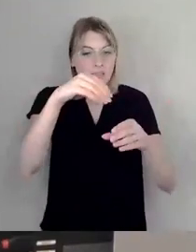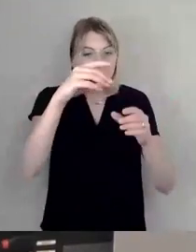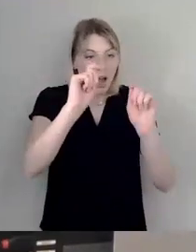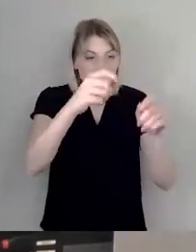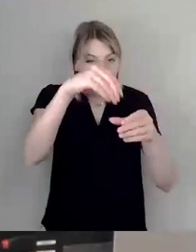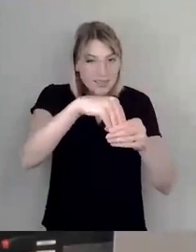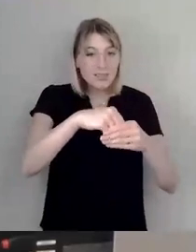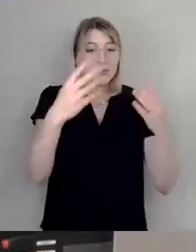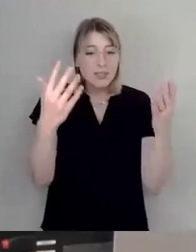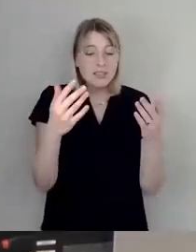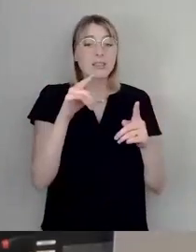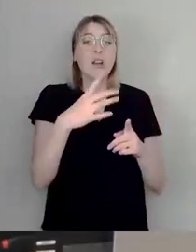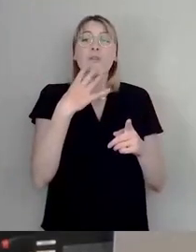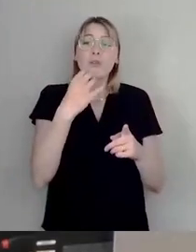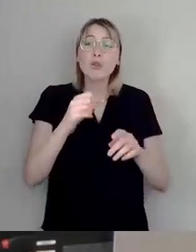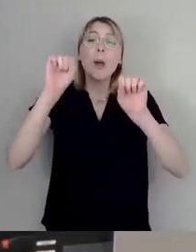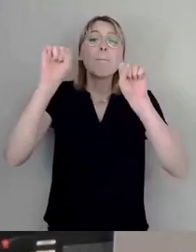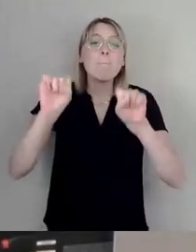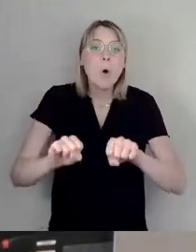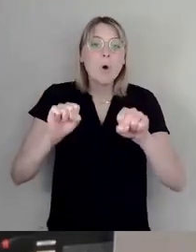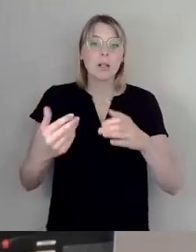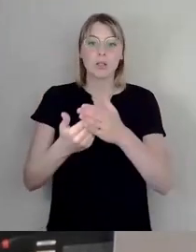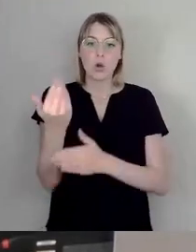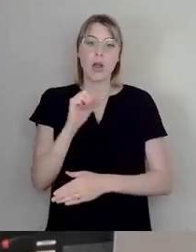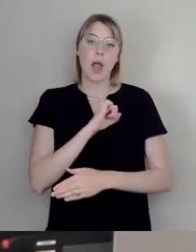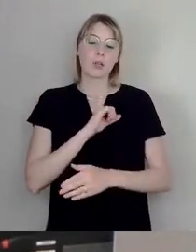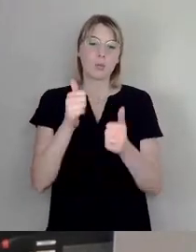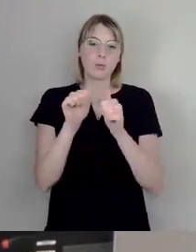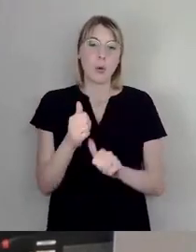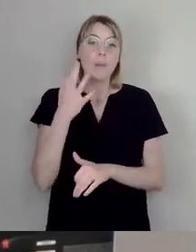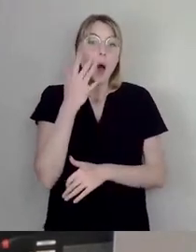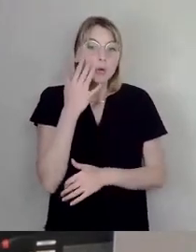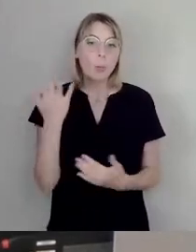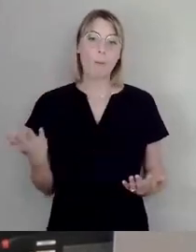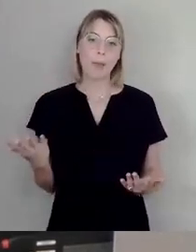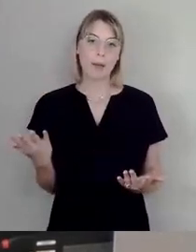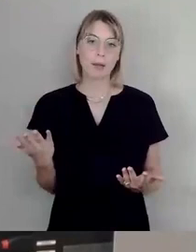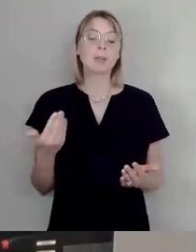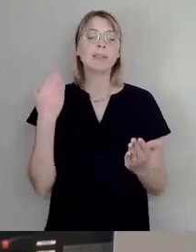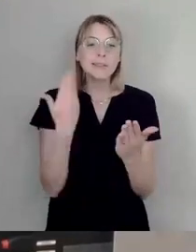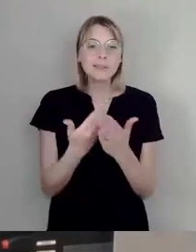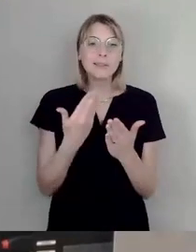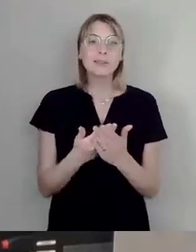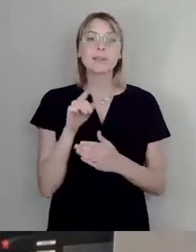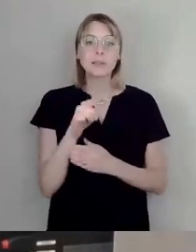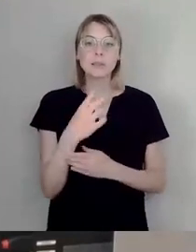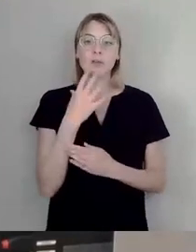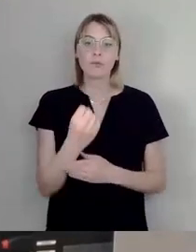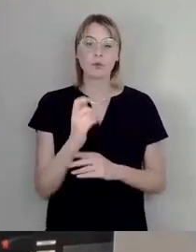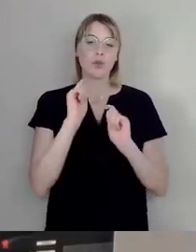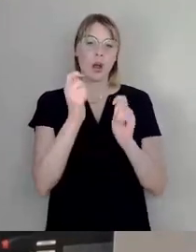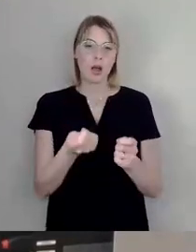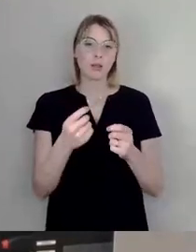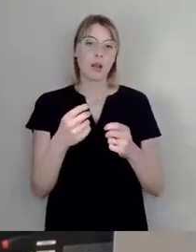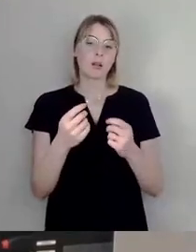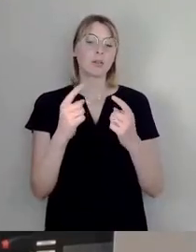dass diese neuen Eigentumsformen ausprobiert werden. Und das ist das, worum es geht. Wir haben aufgrund des